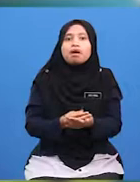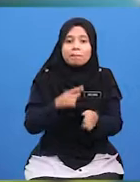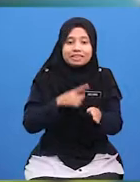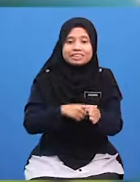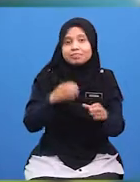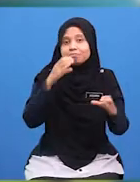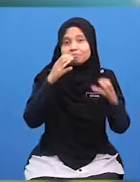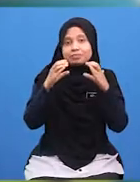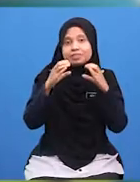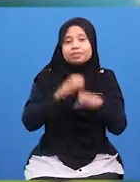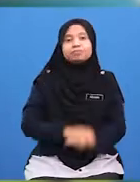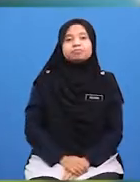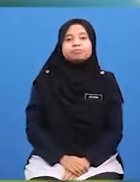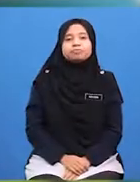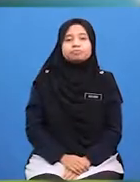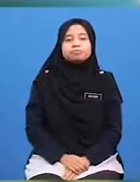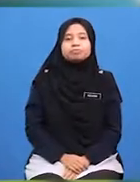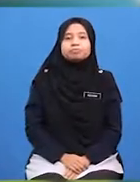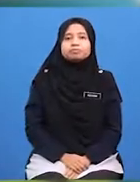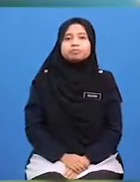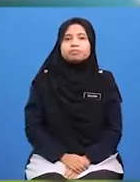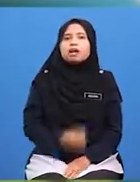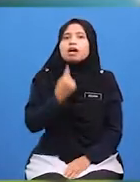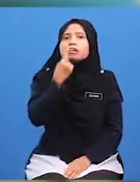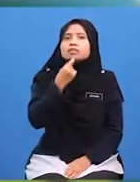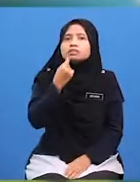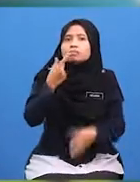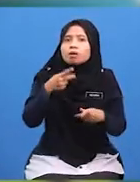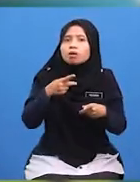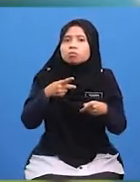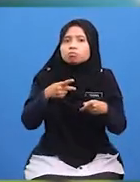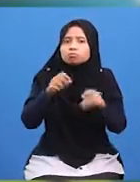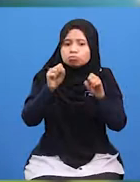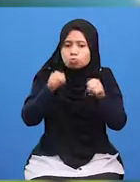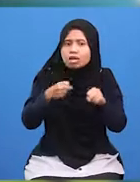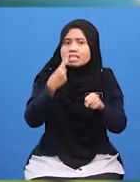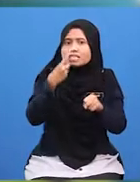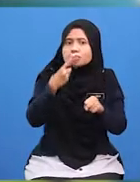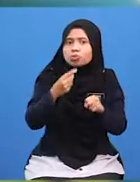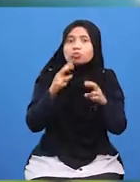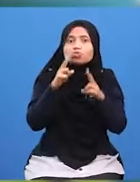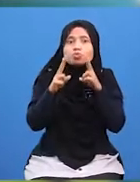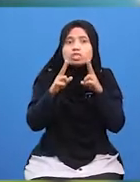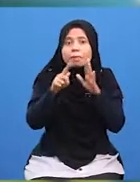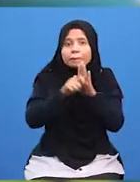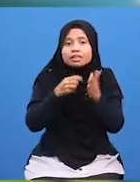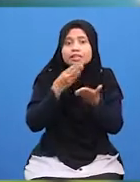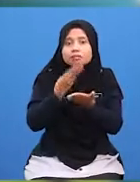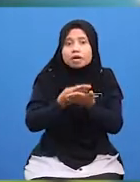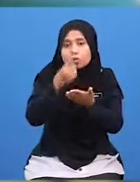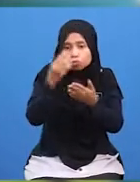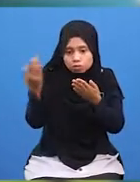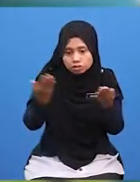Bercakap Haa Siapa Boleh Sebutkan Ucapan Terbaik Untuk Menyambut